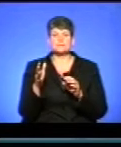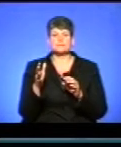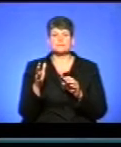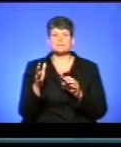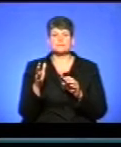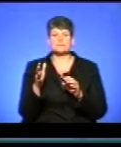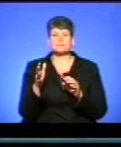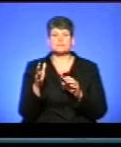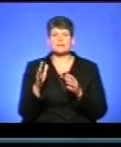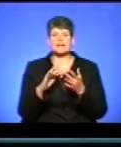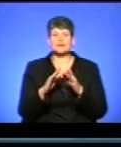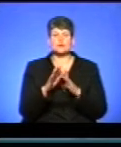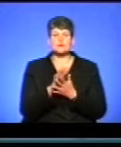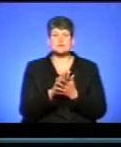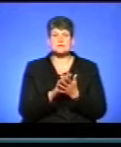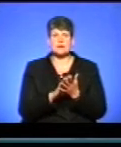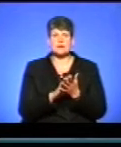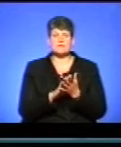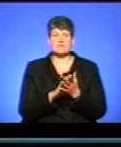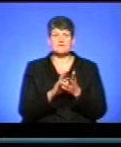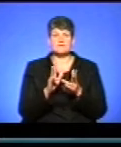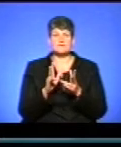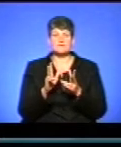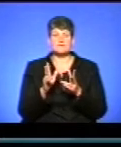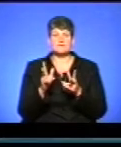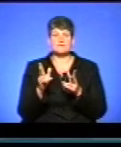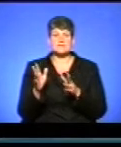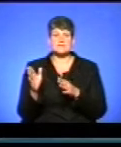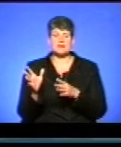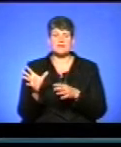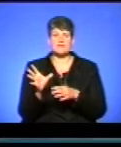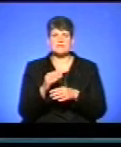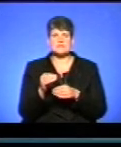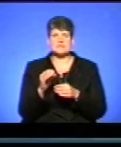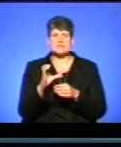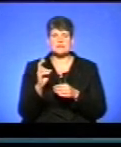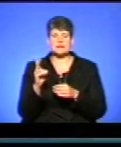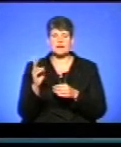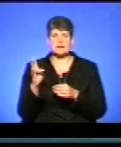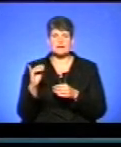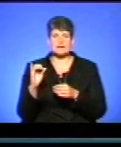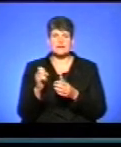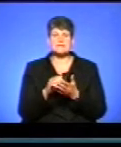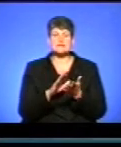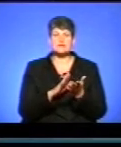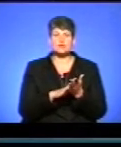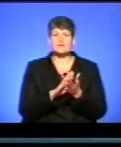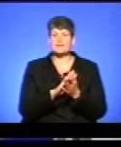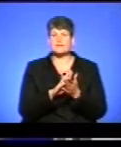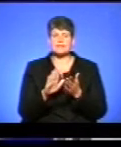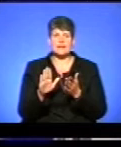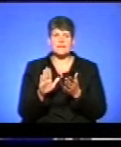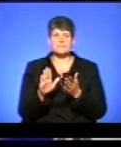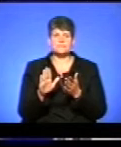електронної заяви відсікає всі скриньки електронні, які зареєстровані не на